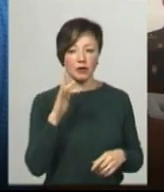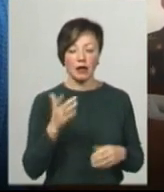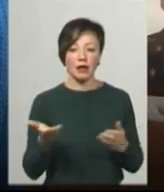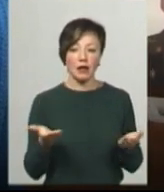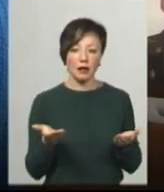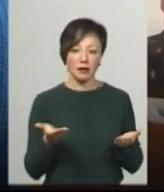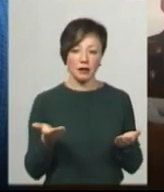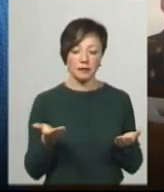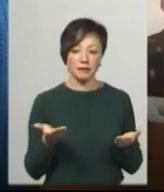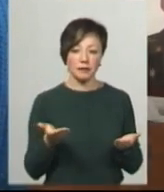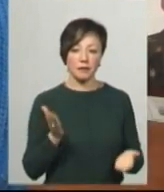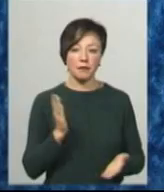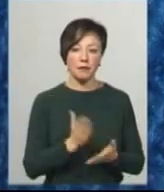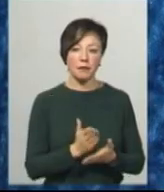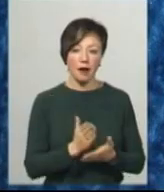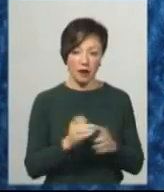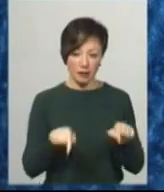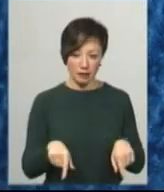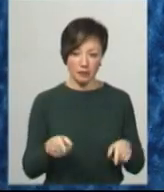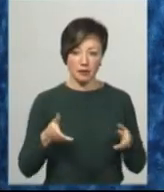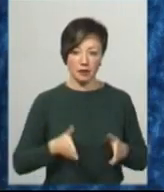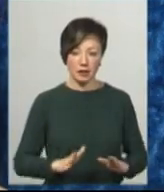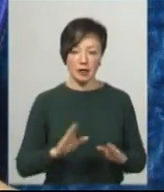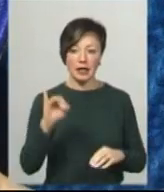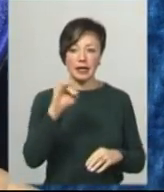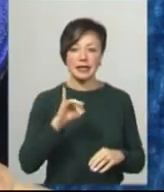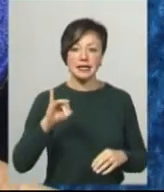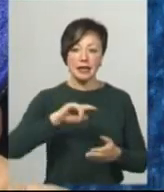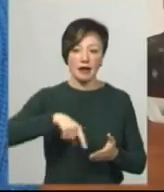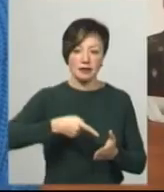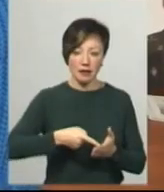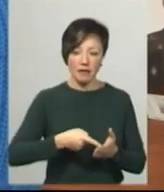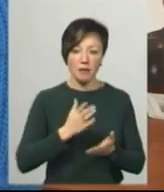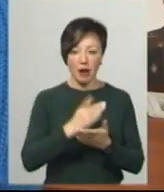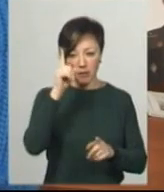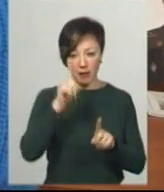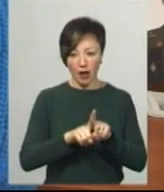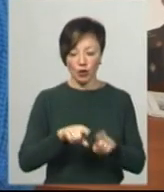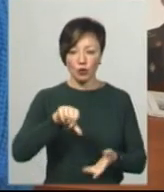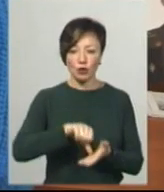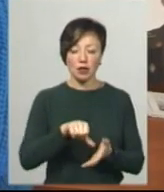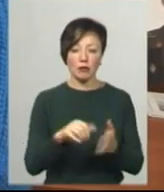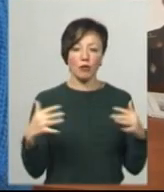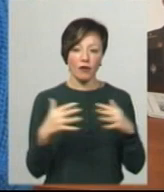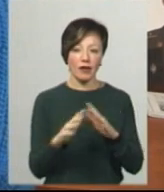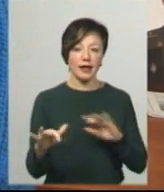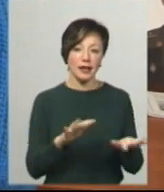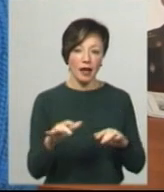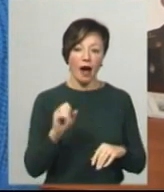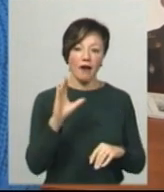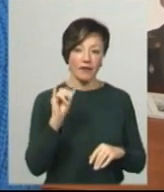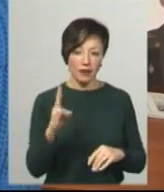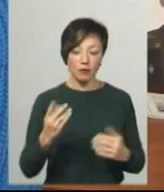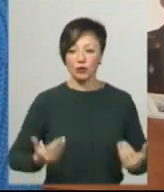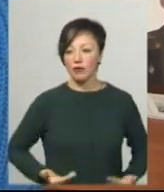який має коріння Хмельниччини, сам родом з Ізяслава, має брата-учасника бойових дій, а він